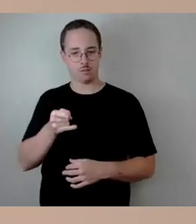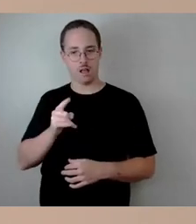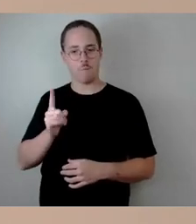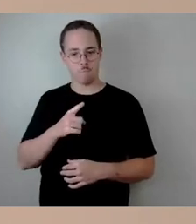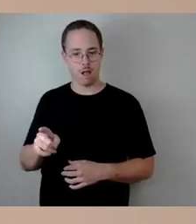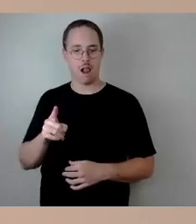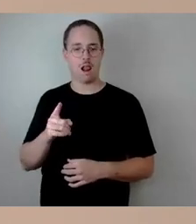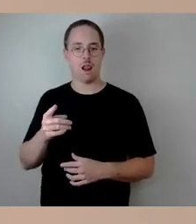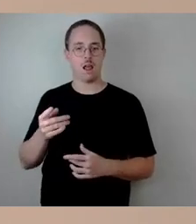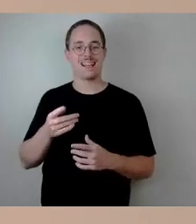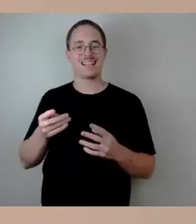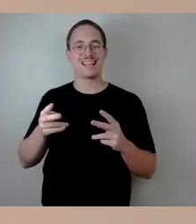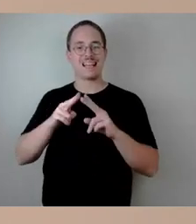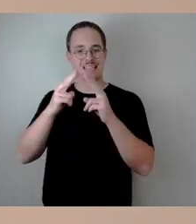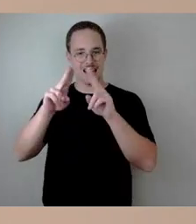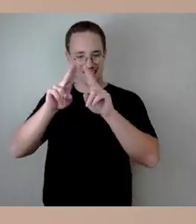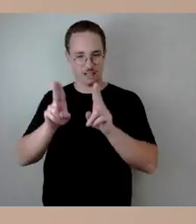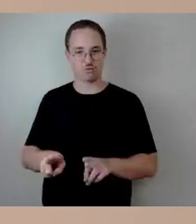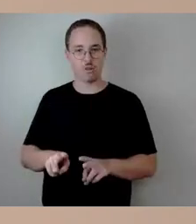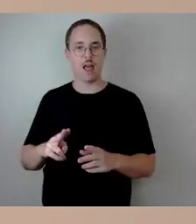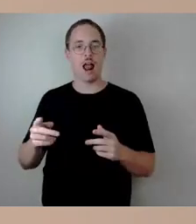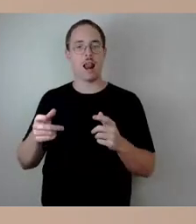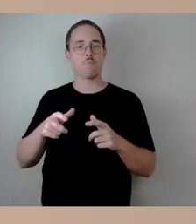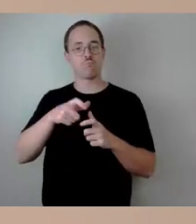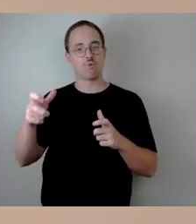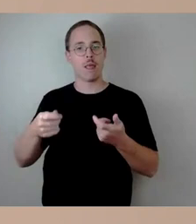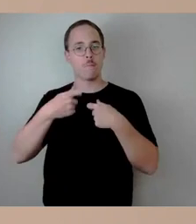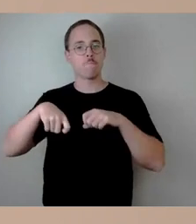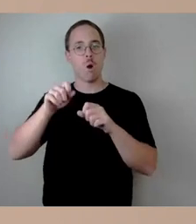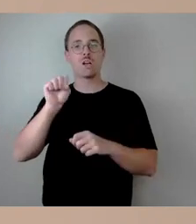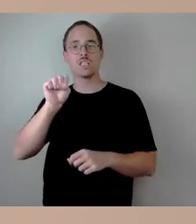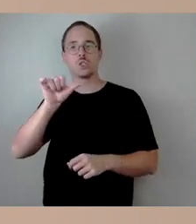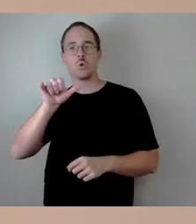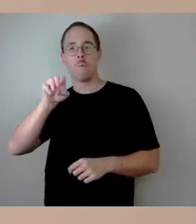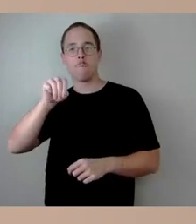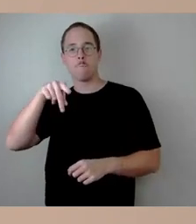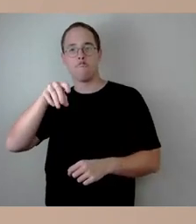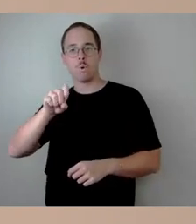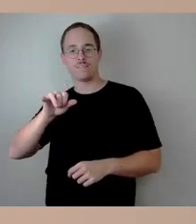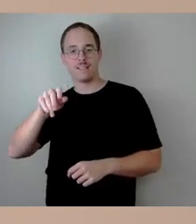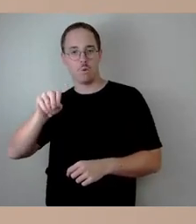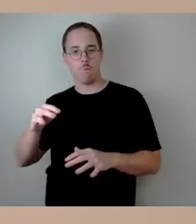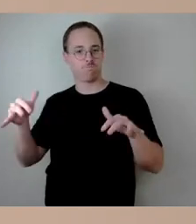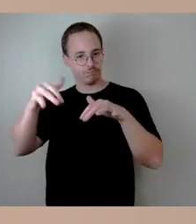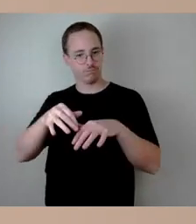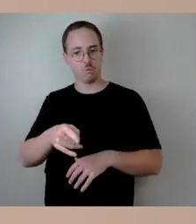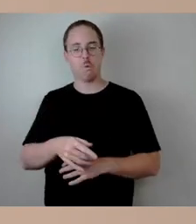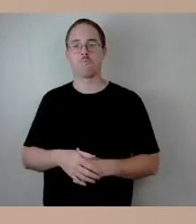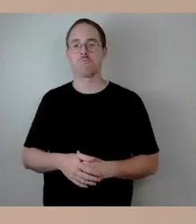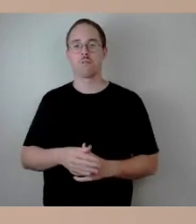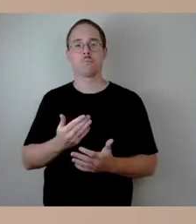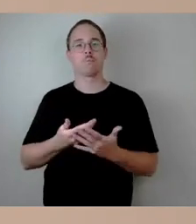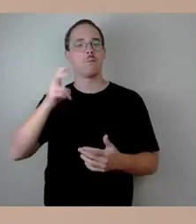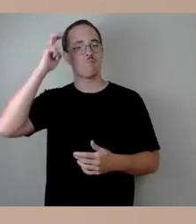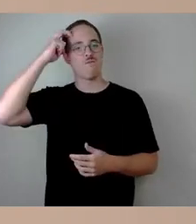weltweit die Ingenieure herkommen. Wir haben ja mit Professor Marx, mit Professor Korbach sozusagen, wie man will, die Koryphäen der